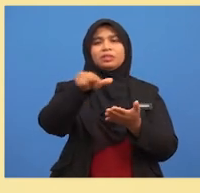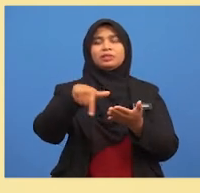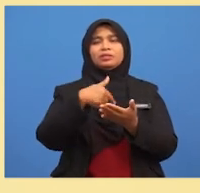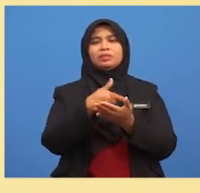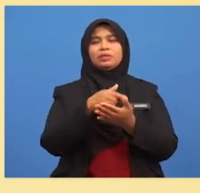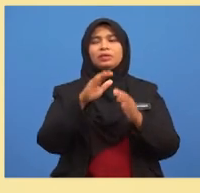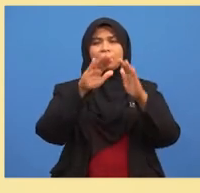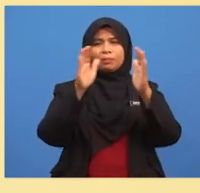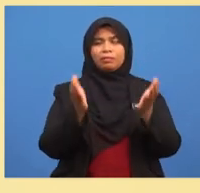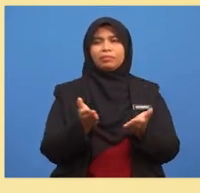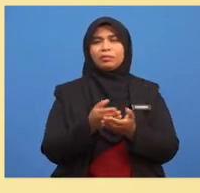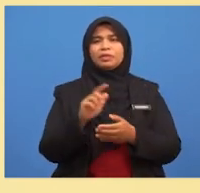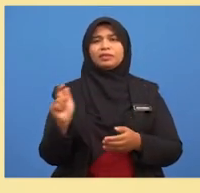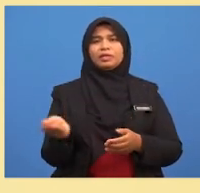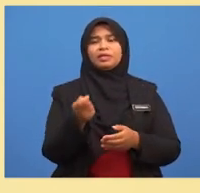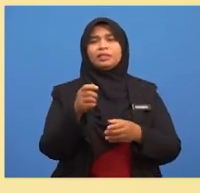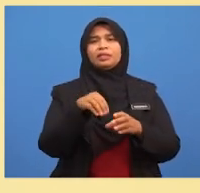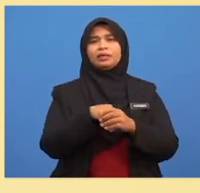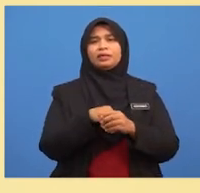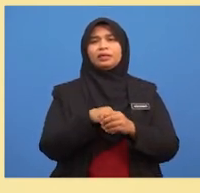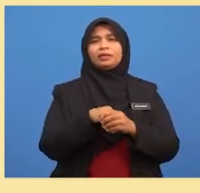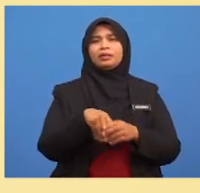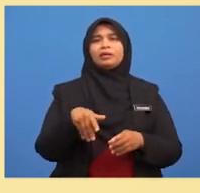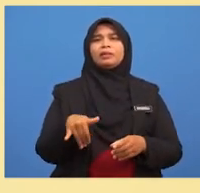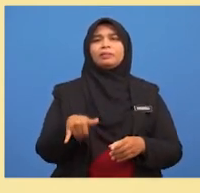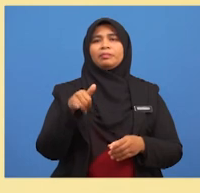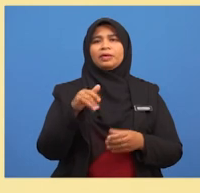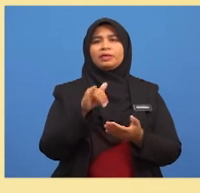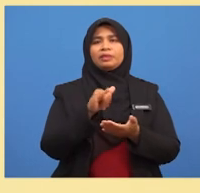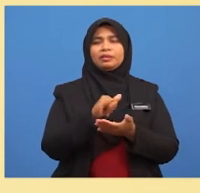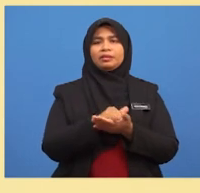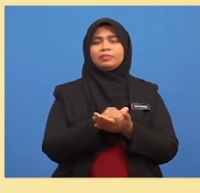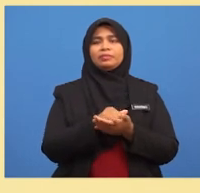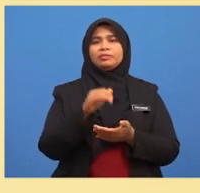tenis di dalam beg itu Iaitu 48